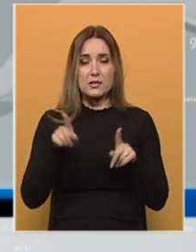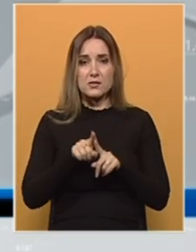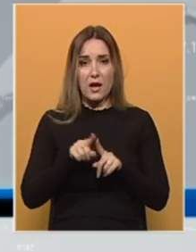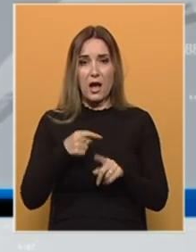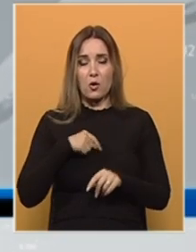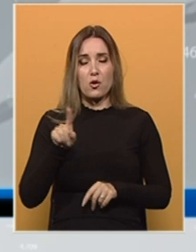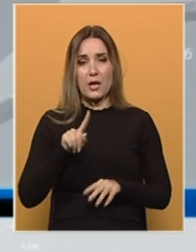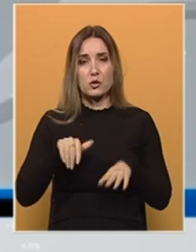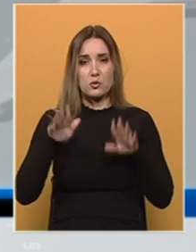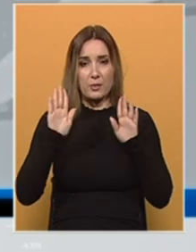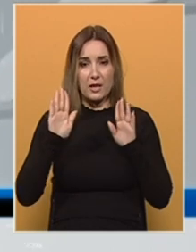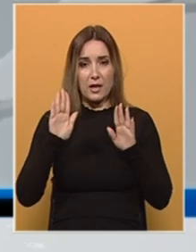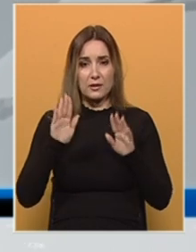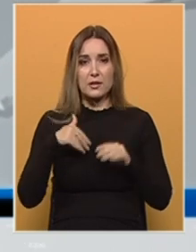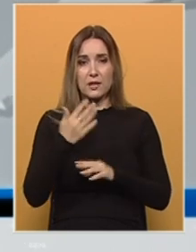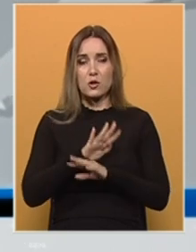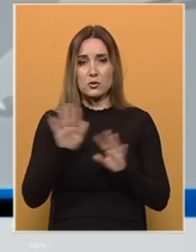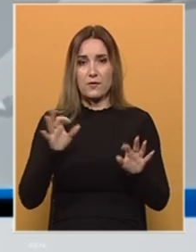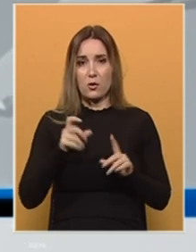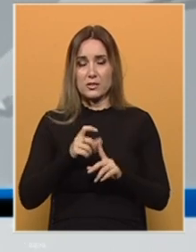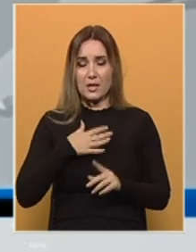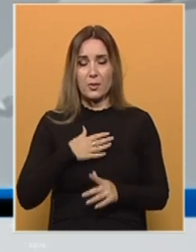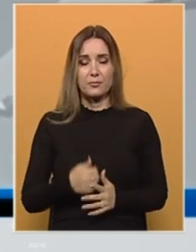se neću predati i daću sve od sebe.